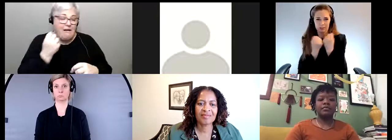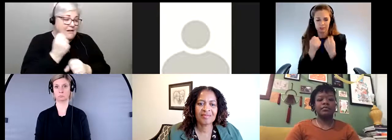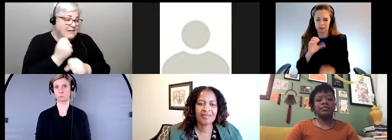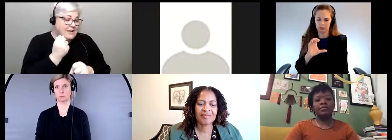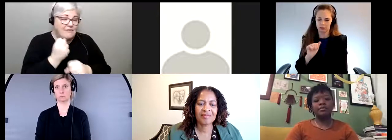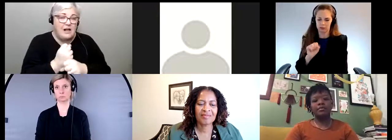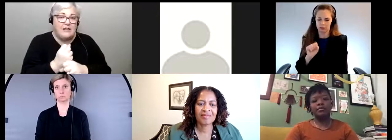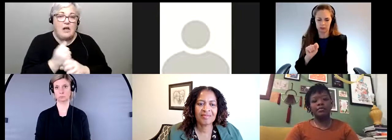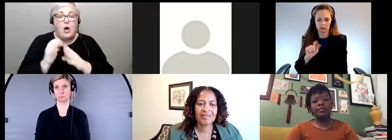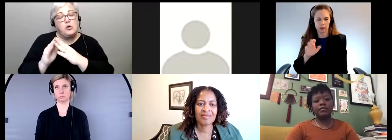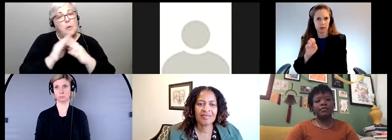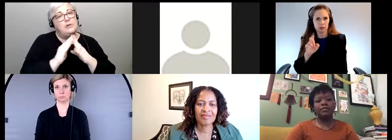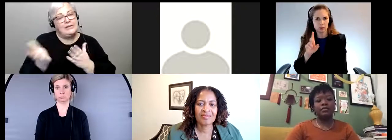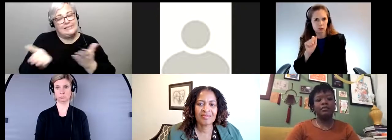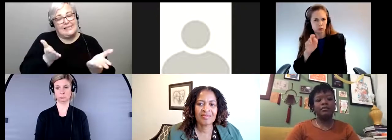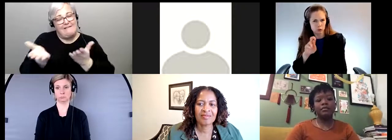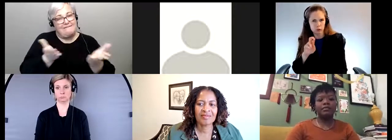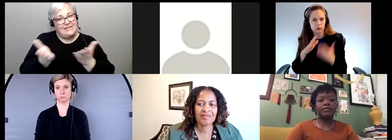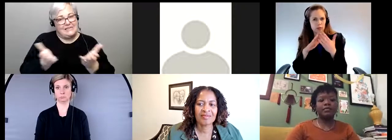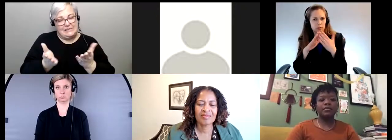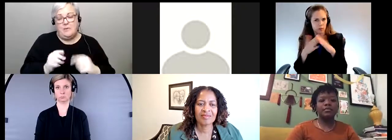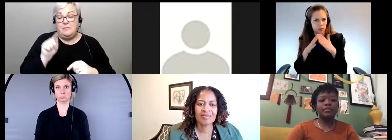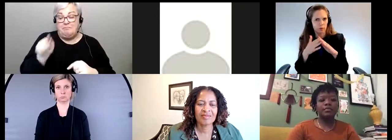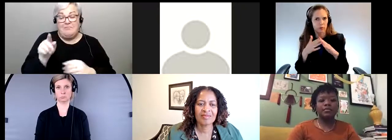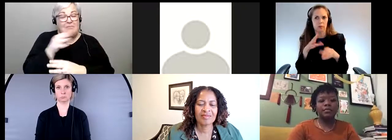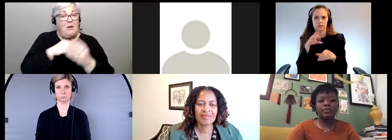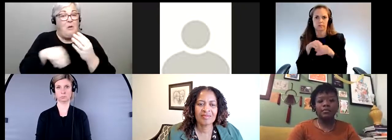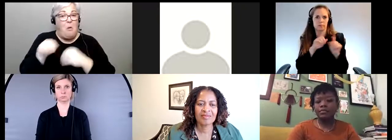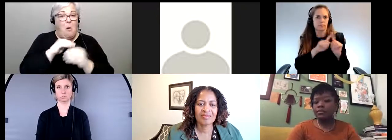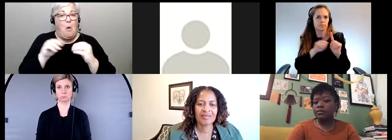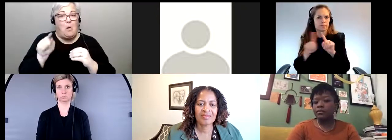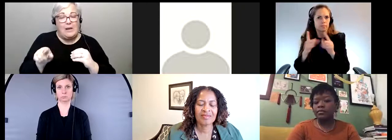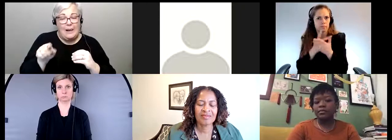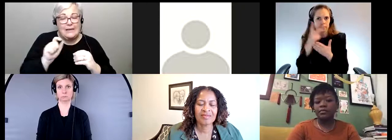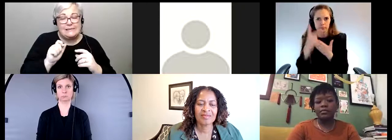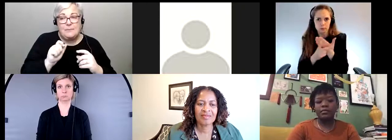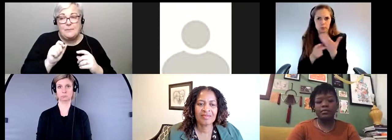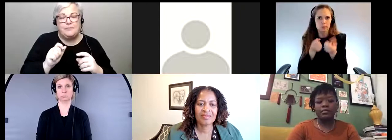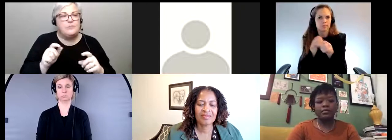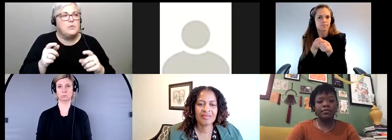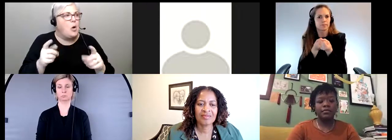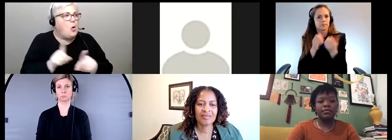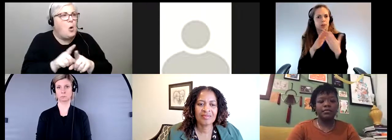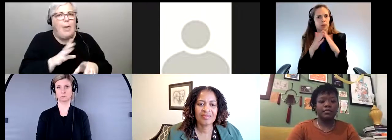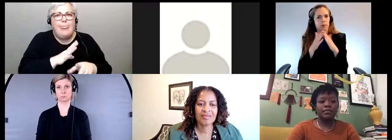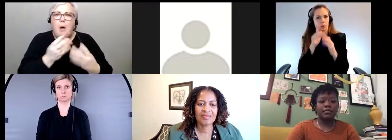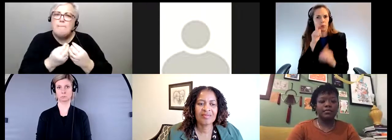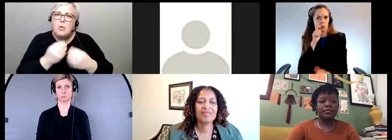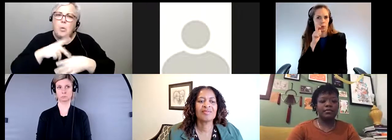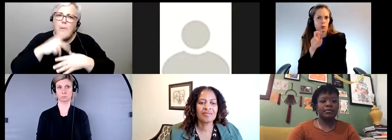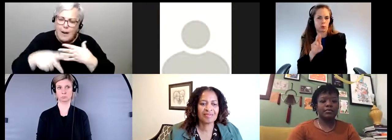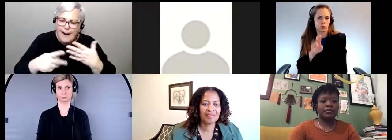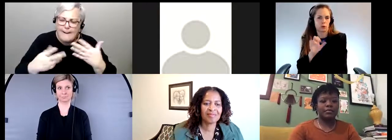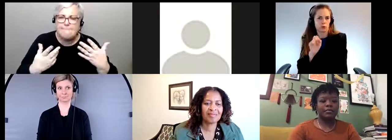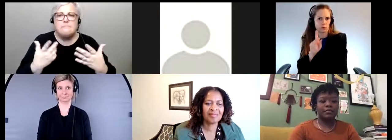Verde Community Services Society, un organisme qui accueille plusieurs programmes et